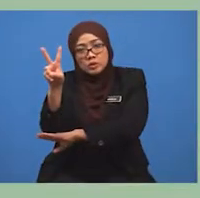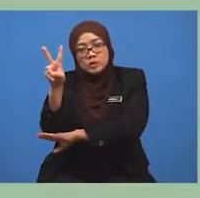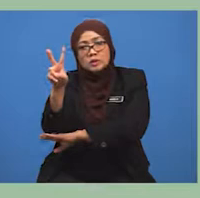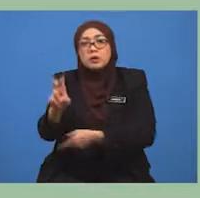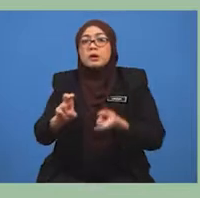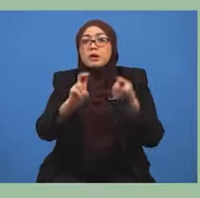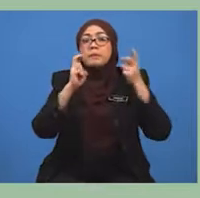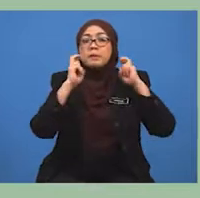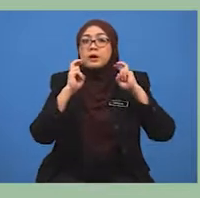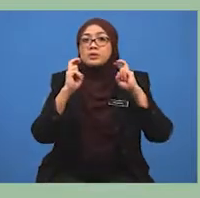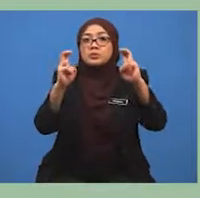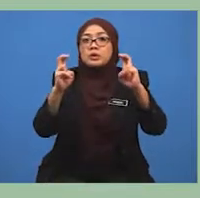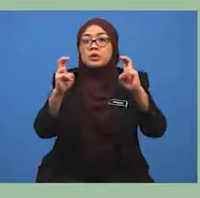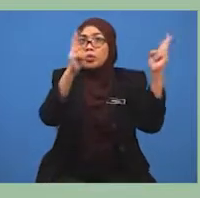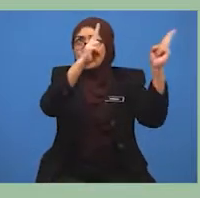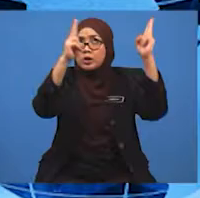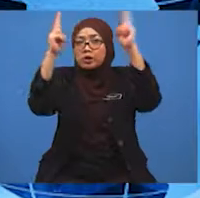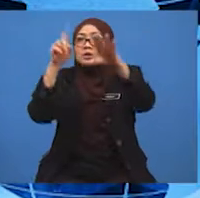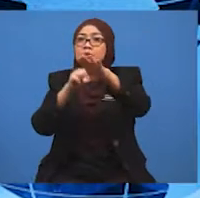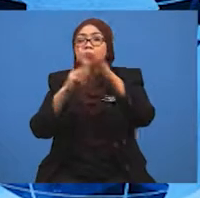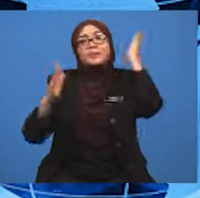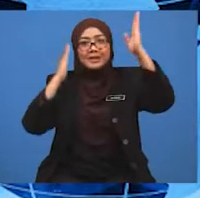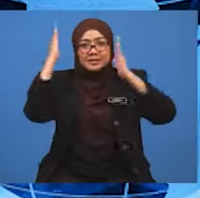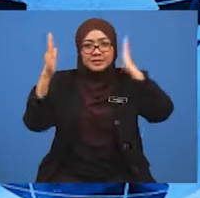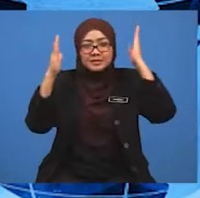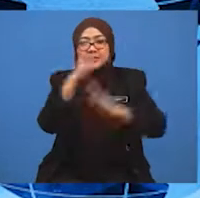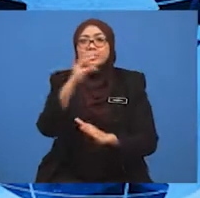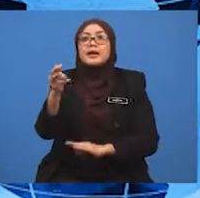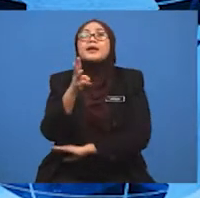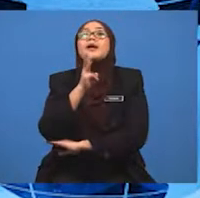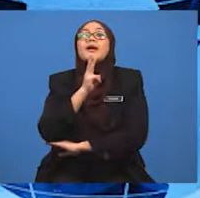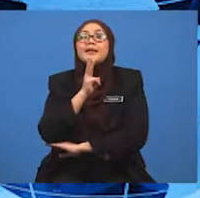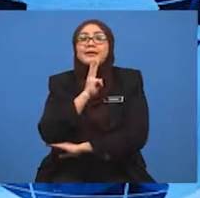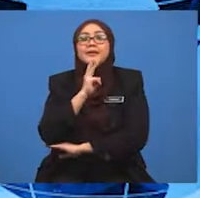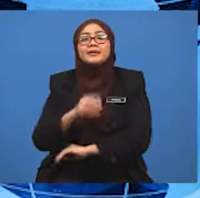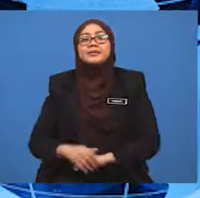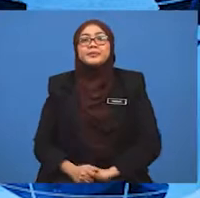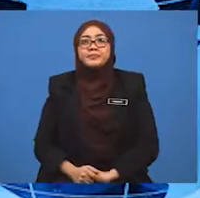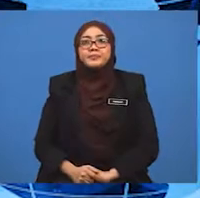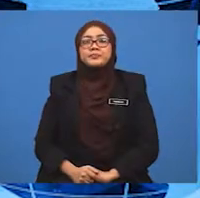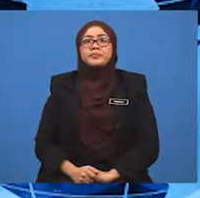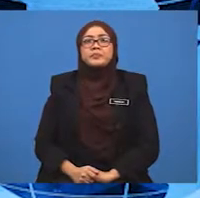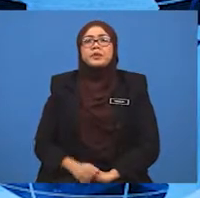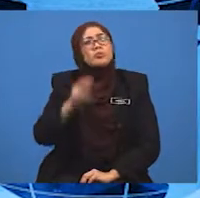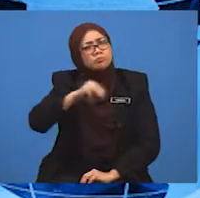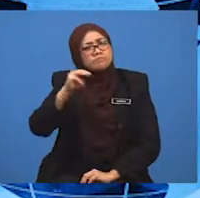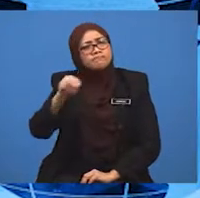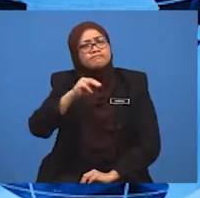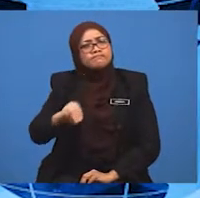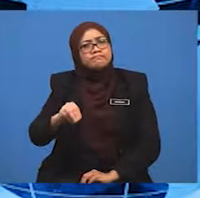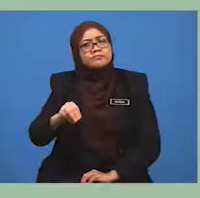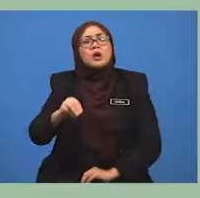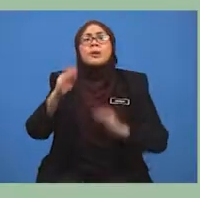dan Air di Malaysia. Murid-murid, untuk pengetahuan murid-murid, Malaysia